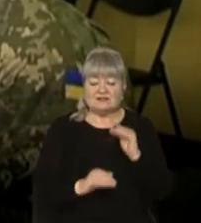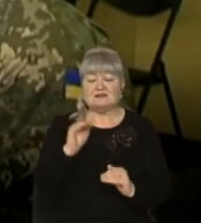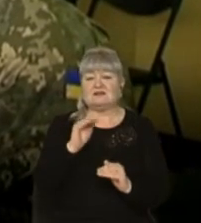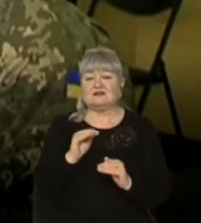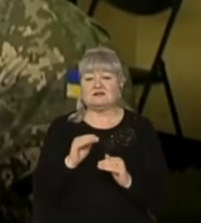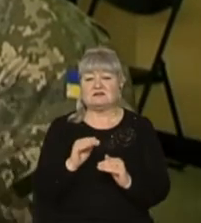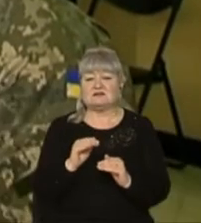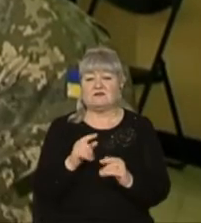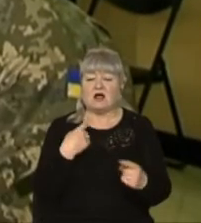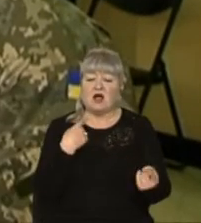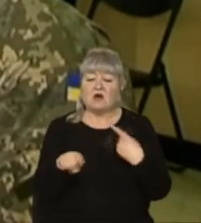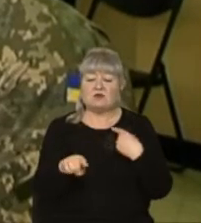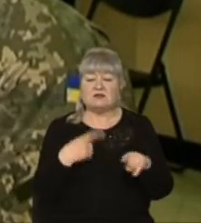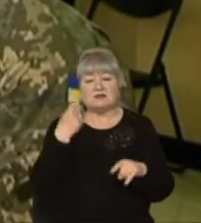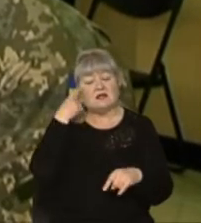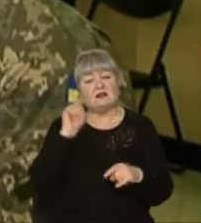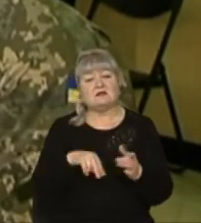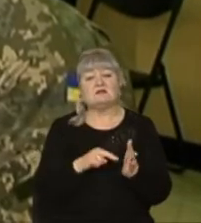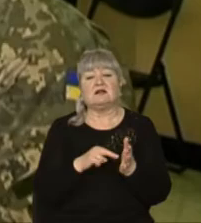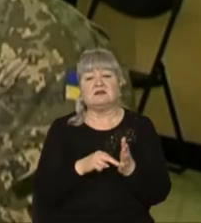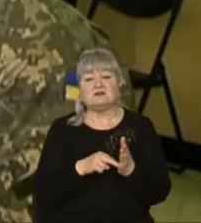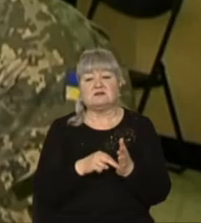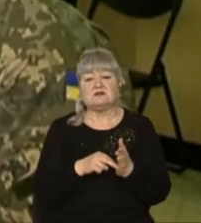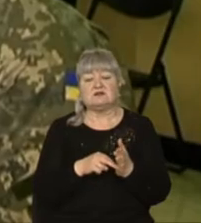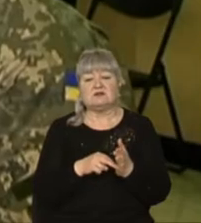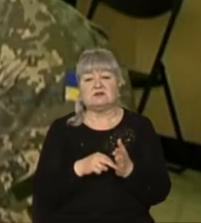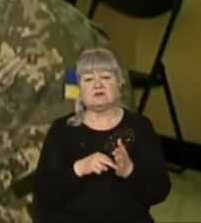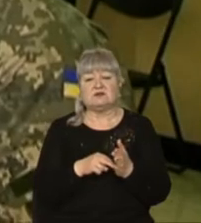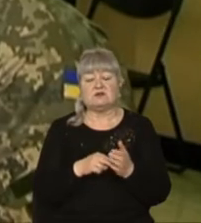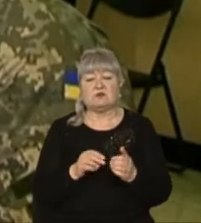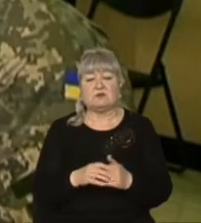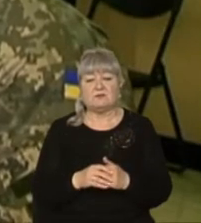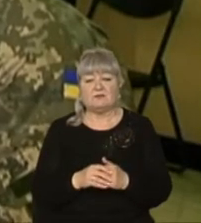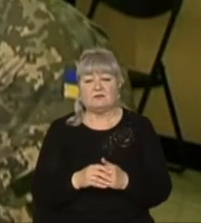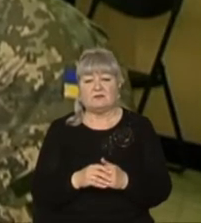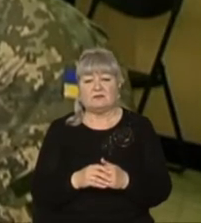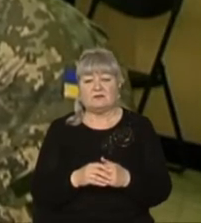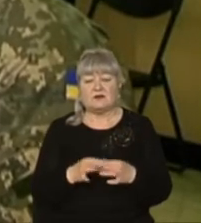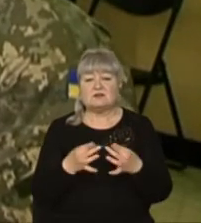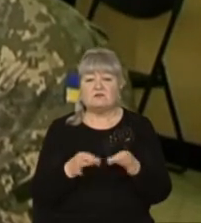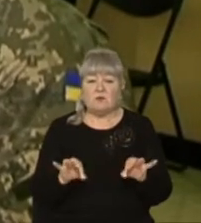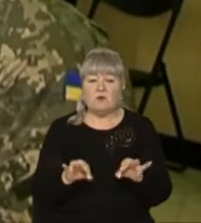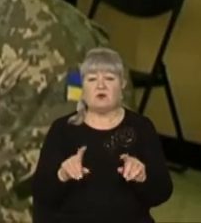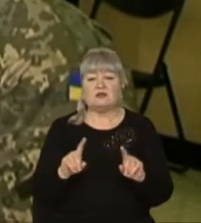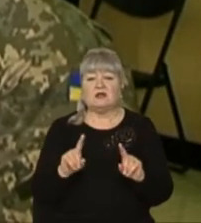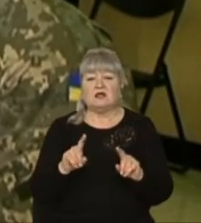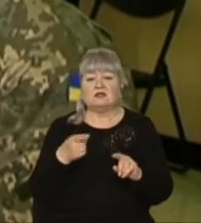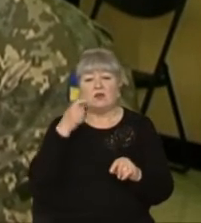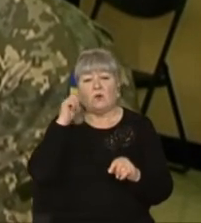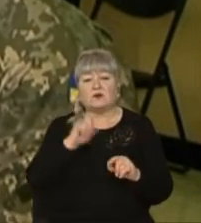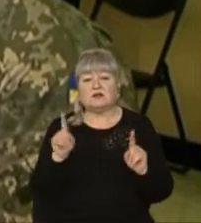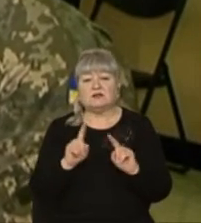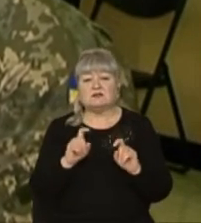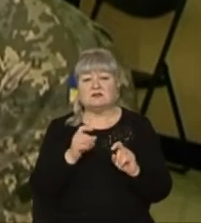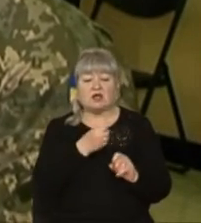розрізняли і знали ціну свободи, ціну зарплати. Тому що навіть ті українці, які проливали